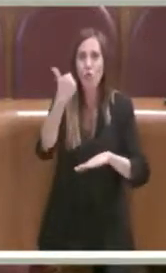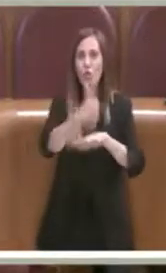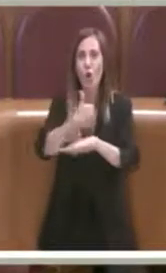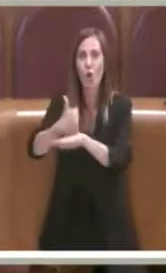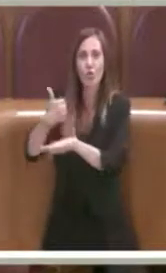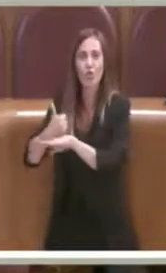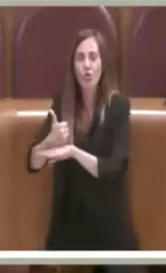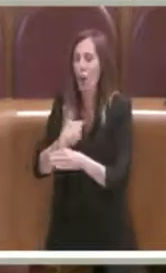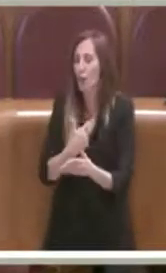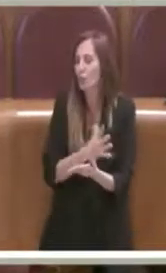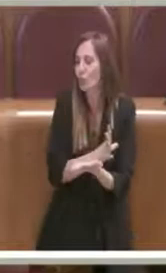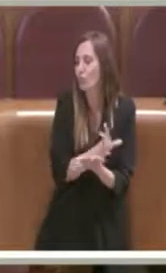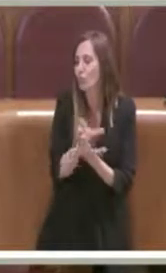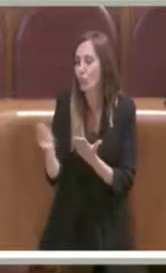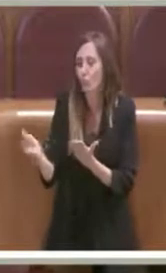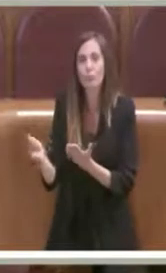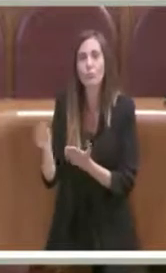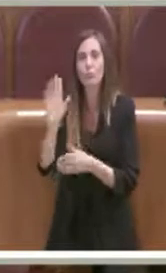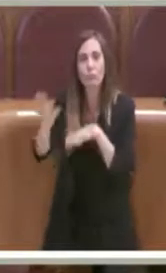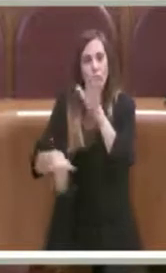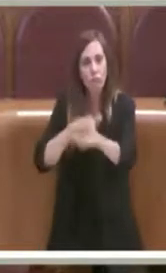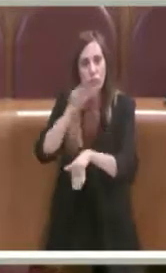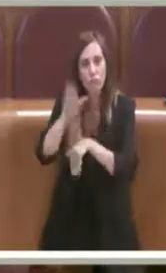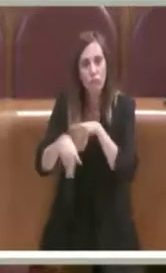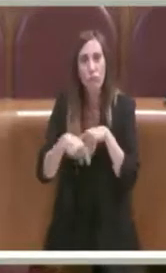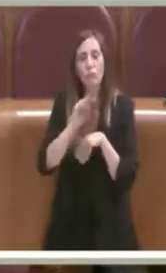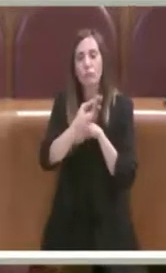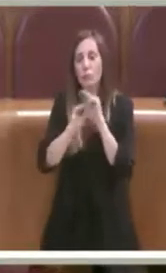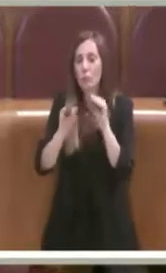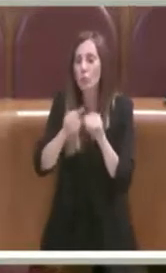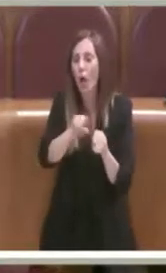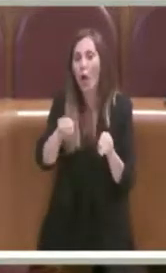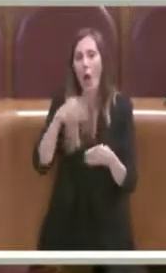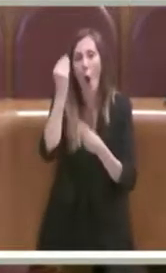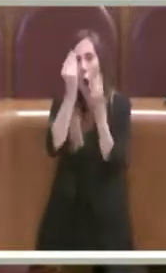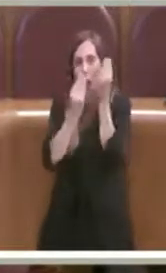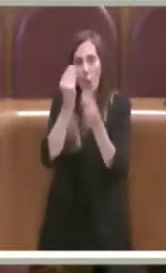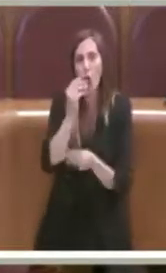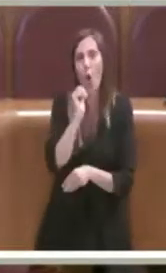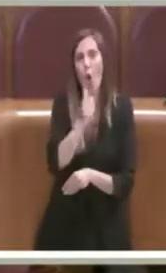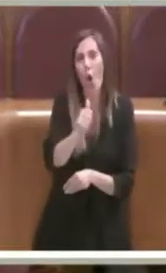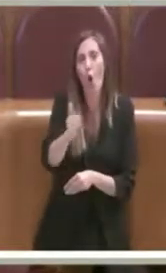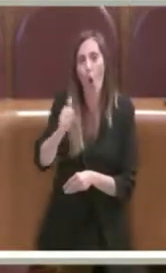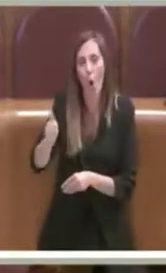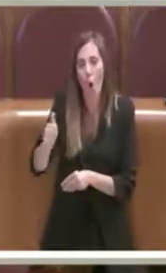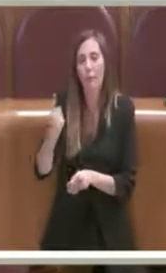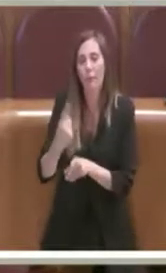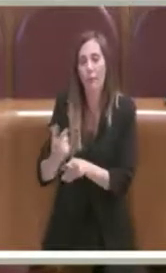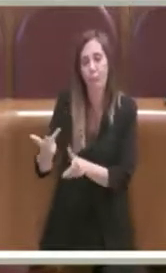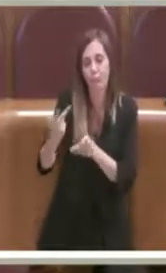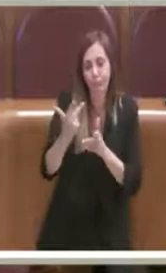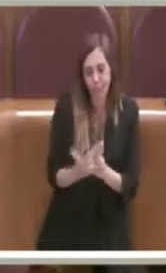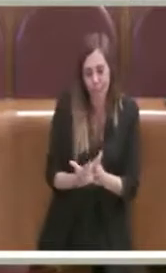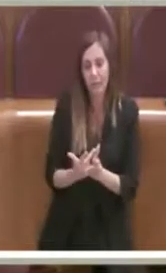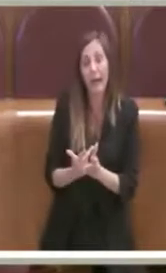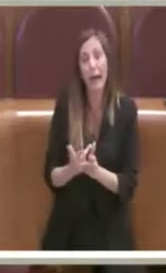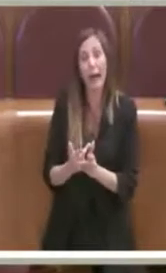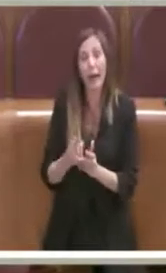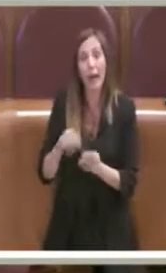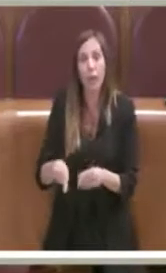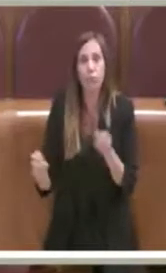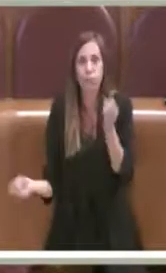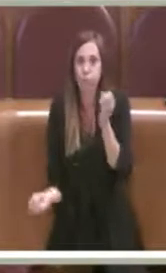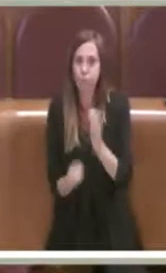chiamati a portare le loro osservazioni, in modo tale che si ha ora un progetto di fattibilità che